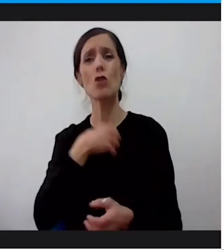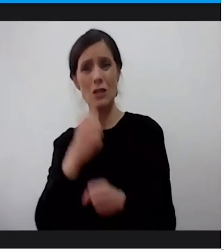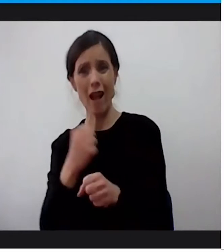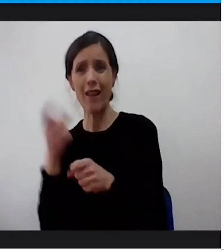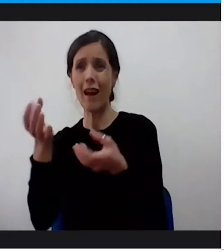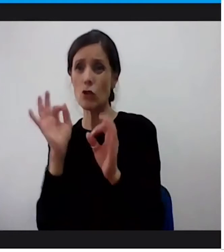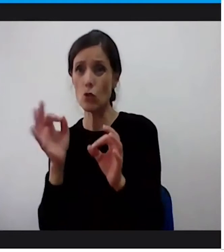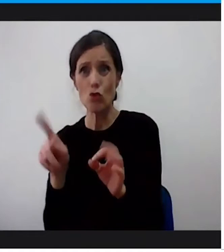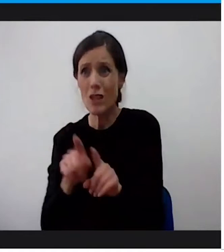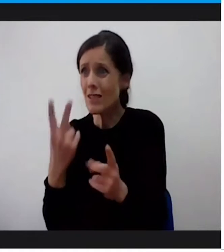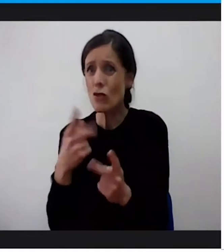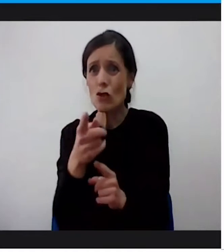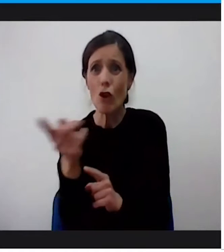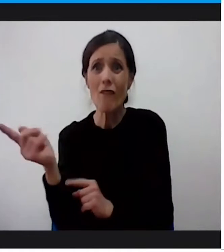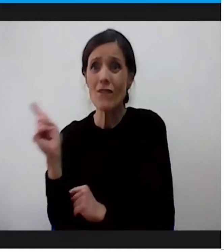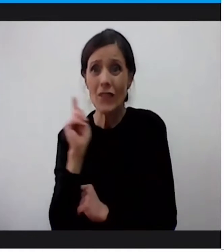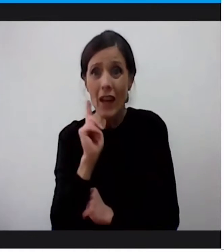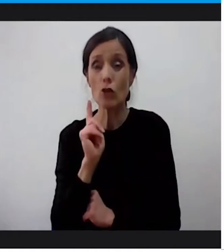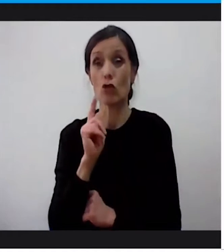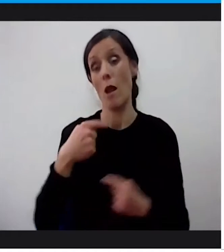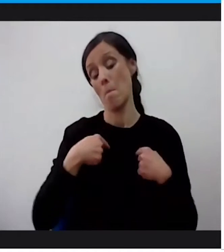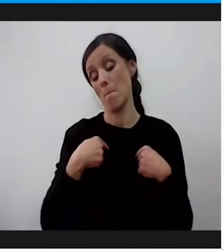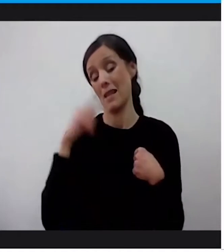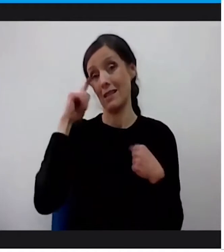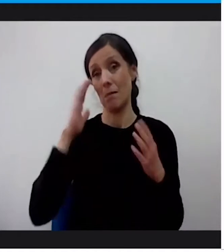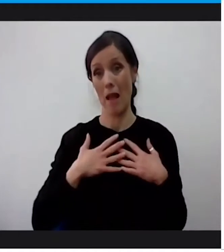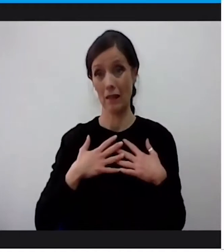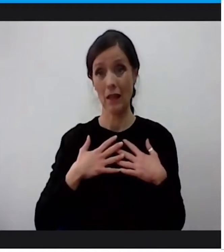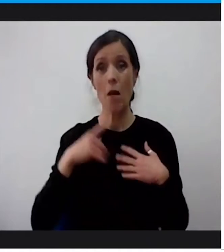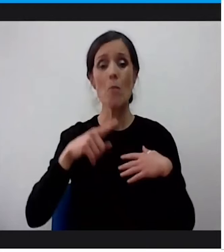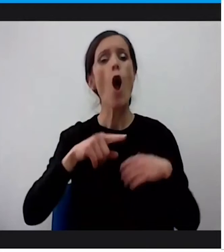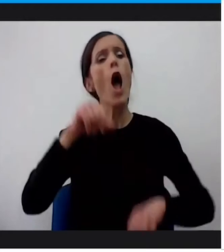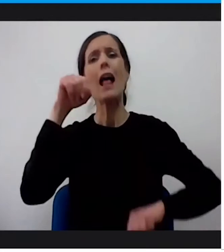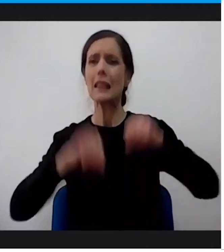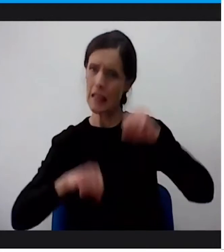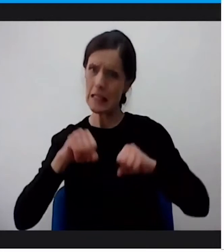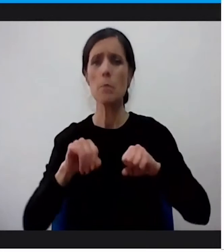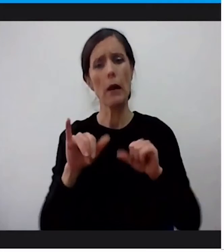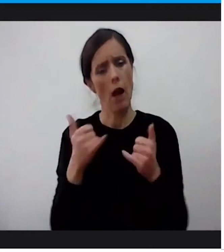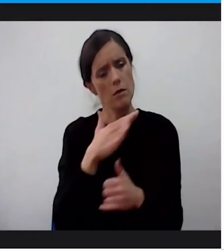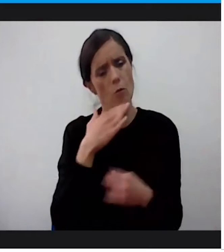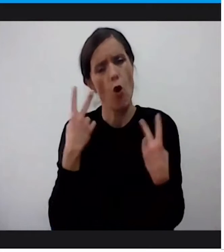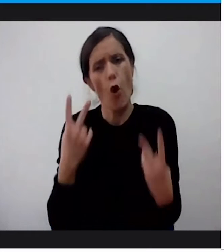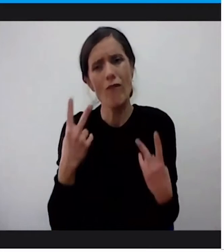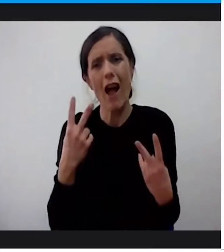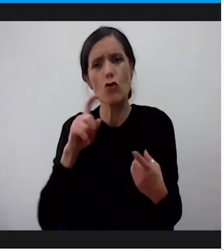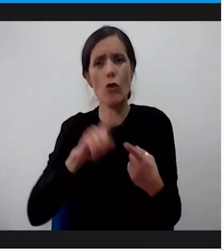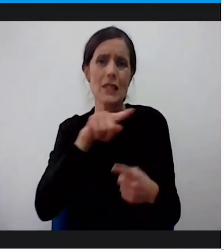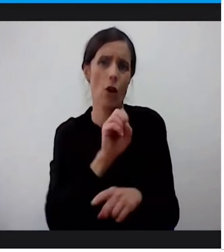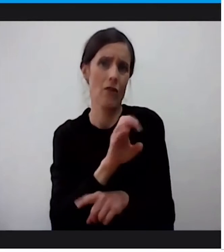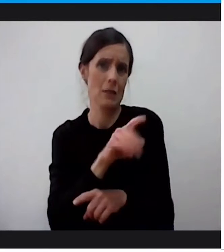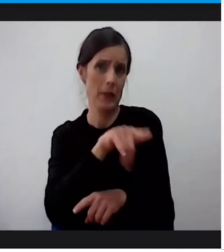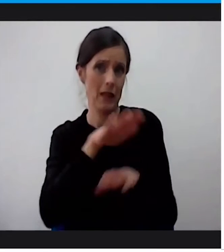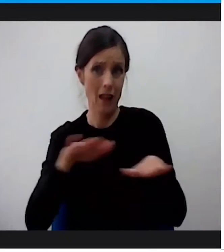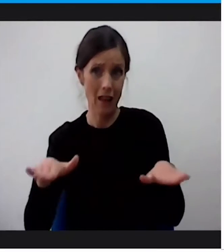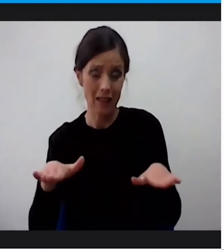Nikako ne negiramo i smatramo je da je disciplinovanje veoma važan element vaspitavanja dece, ali ono što